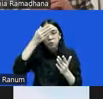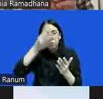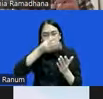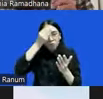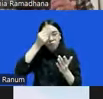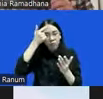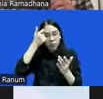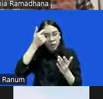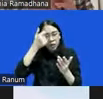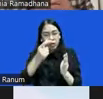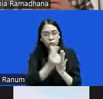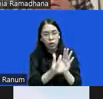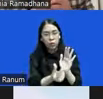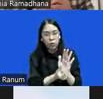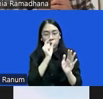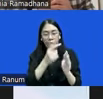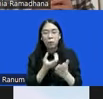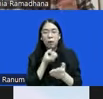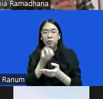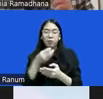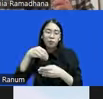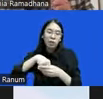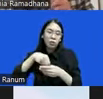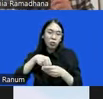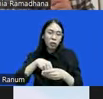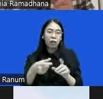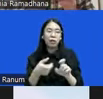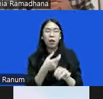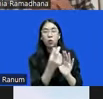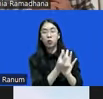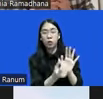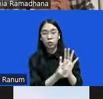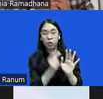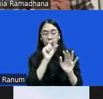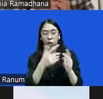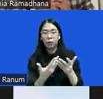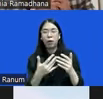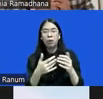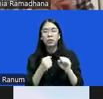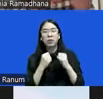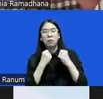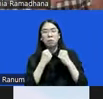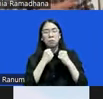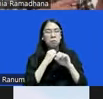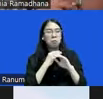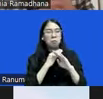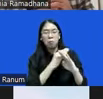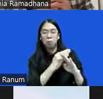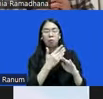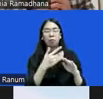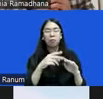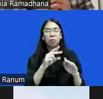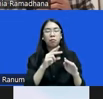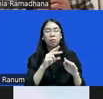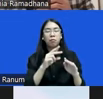ini, untuk memberi masukan terhadap undang-undang ini, untuk melawan regulasi ini. Dan syukur kemarin,